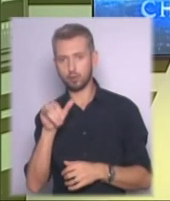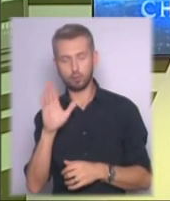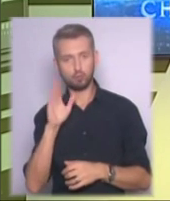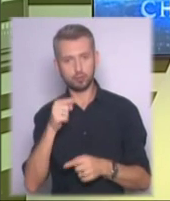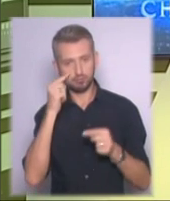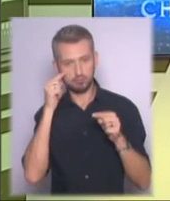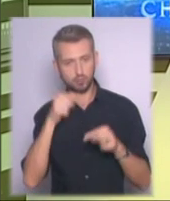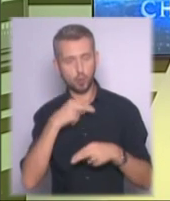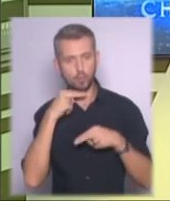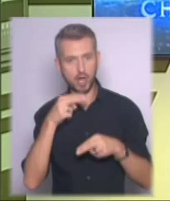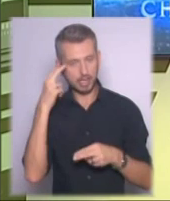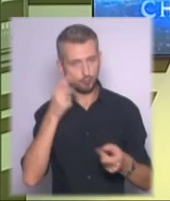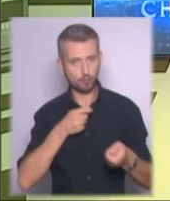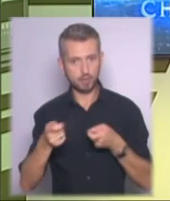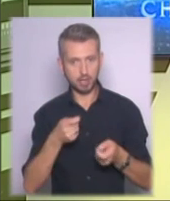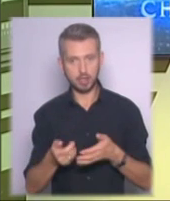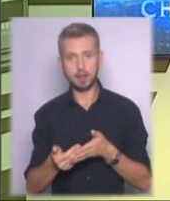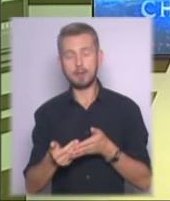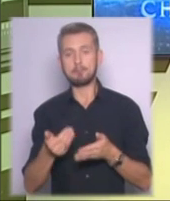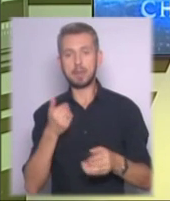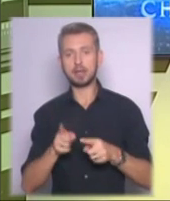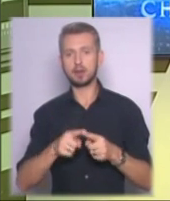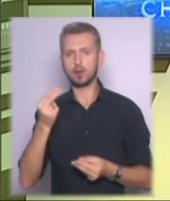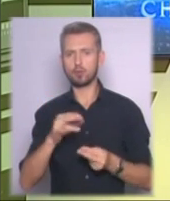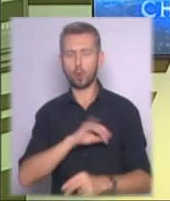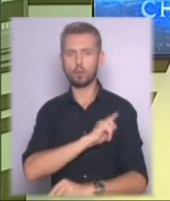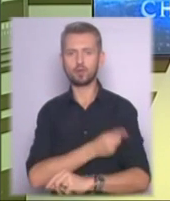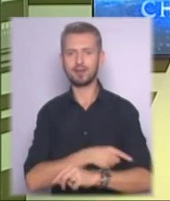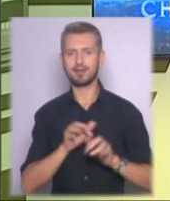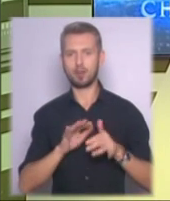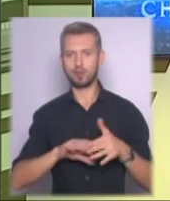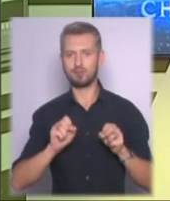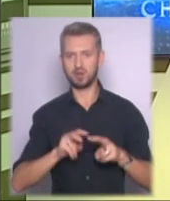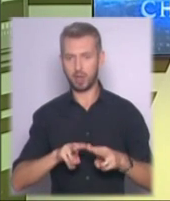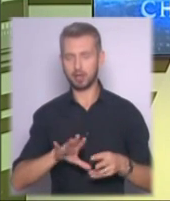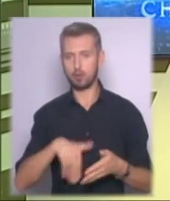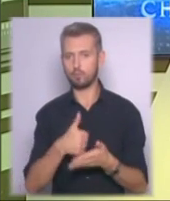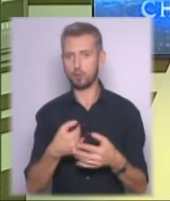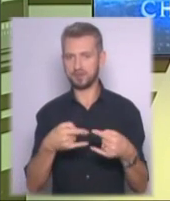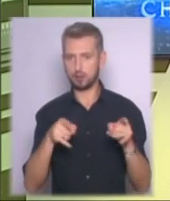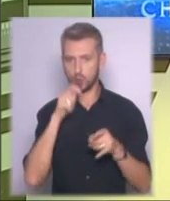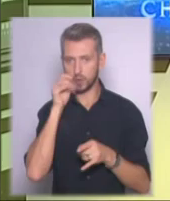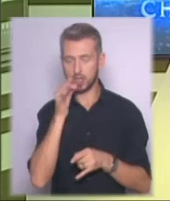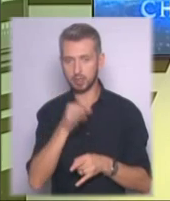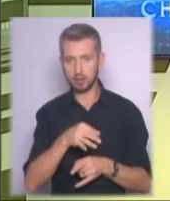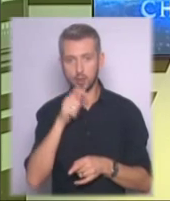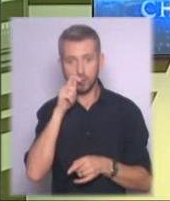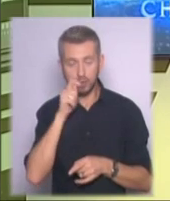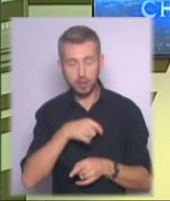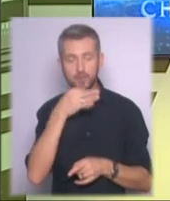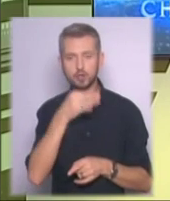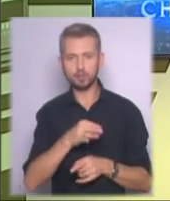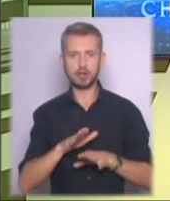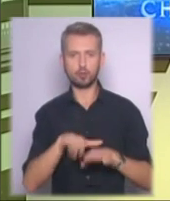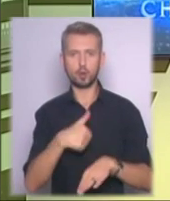столичної влади. Напередодні цієї гри про посилення заходів безпеки на головній арені України висловився заступник голови КМДА Михайло